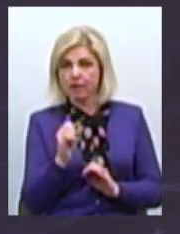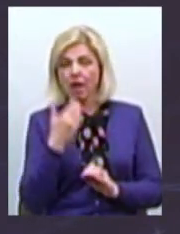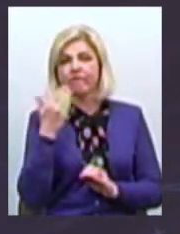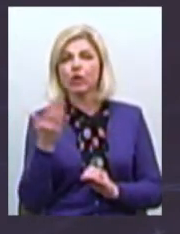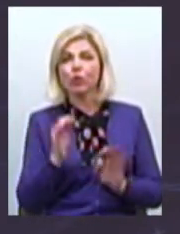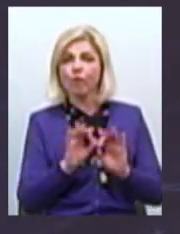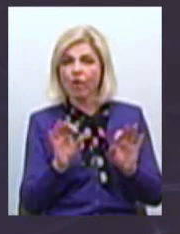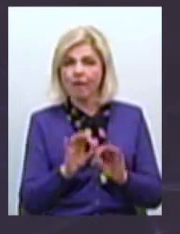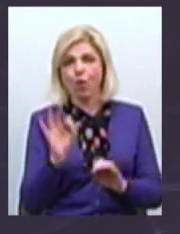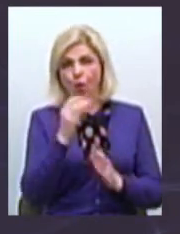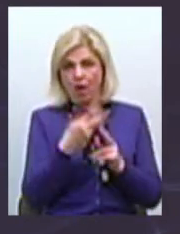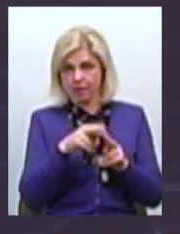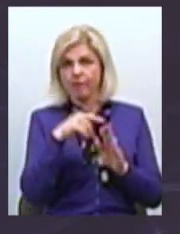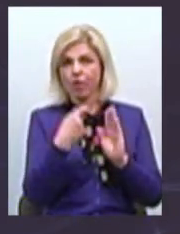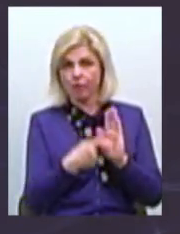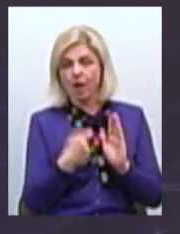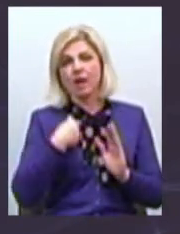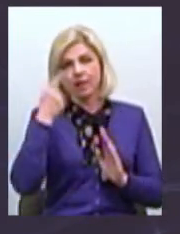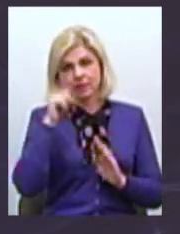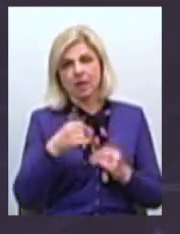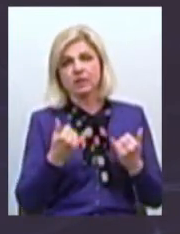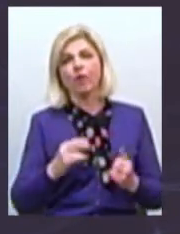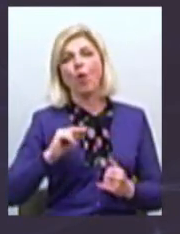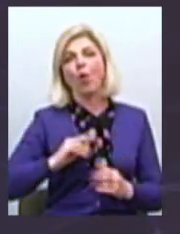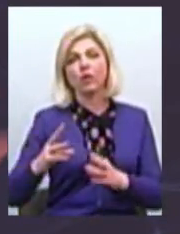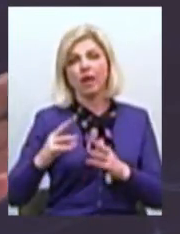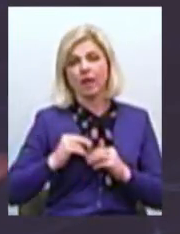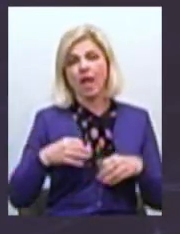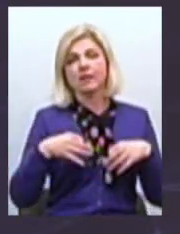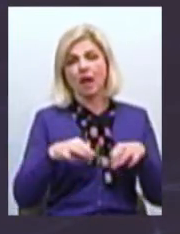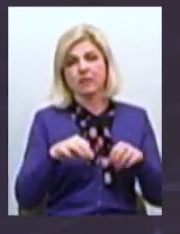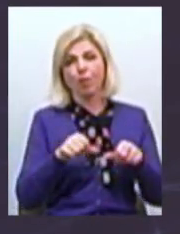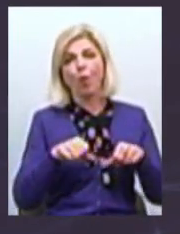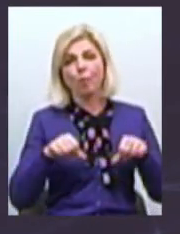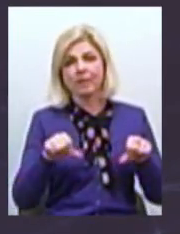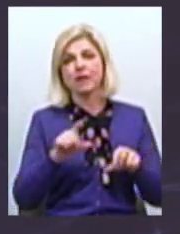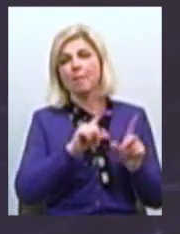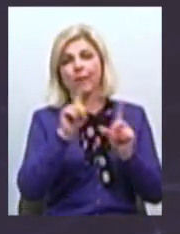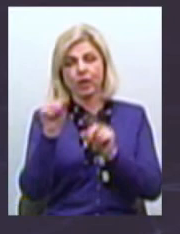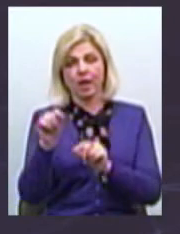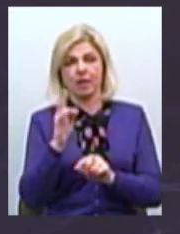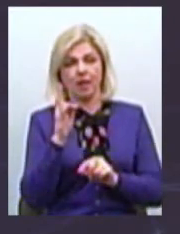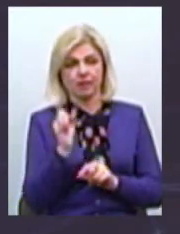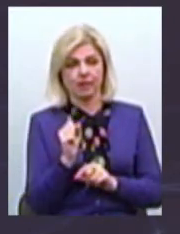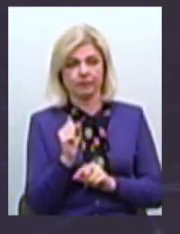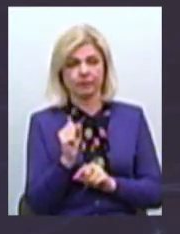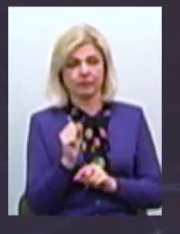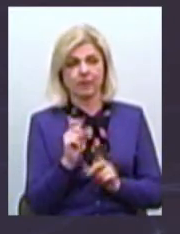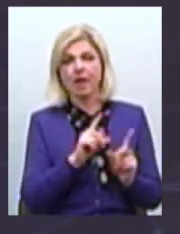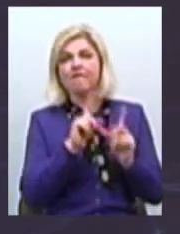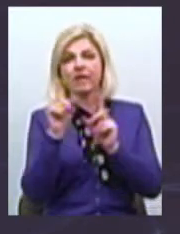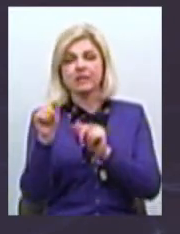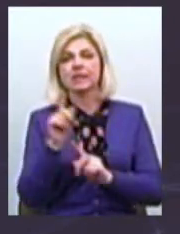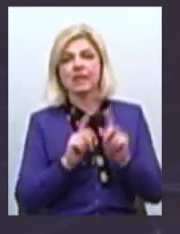позиції І я знаю, що сьогодні колеги поїхали Транспортна комісія виїхала на виїзне